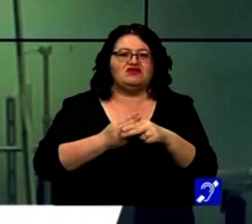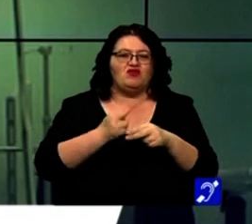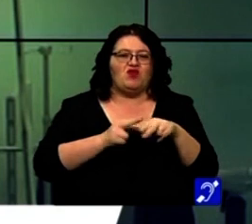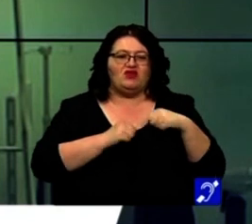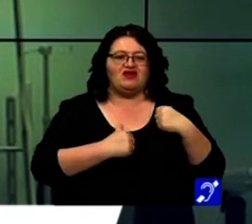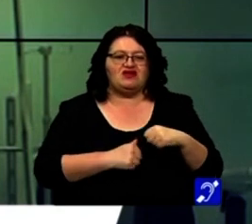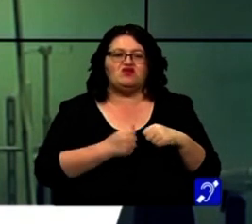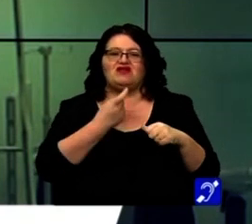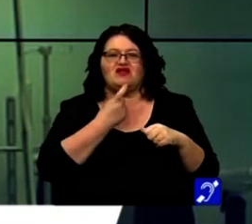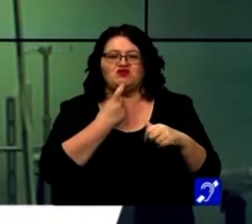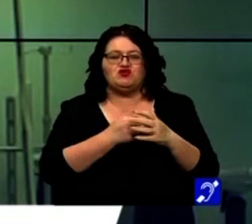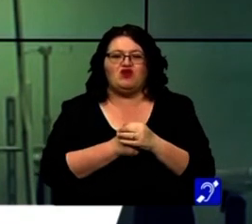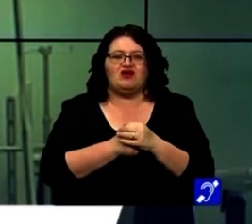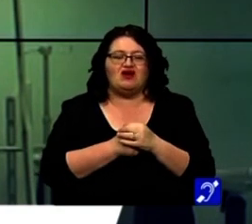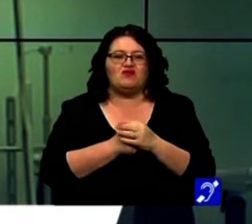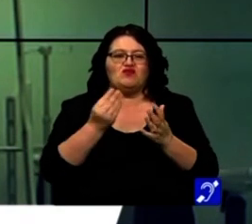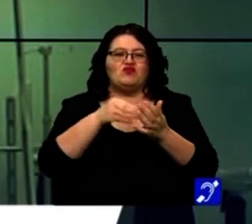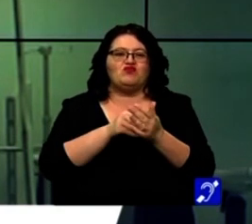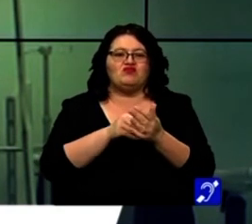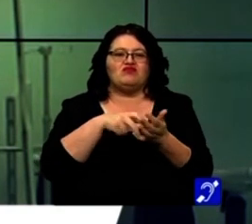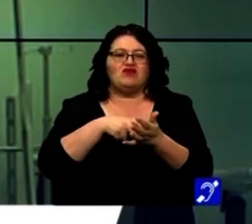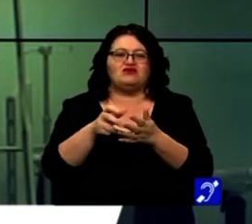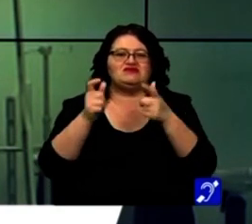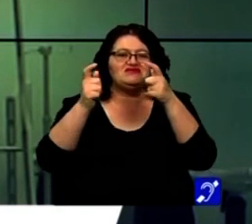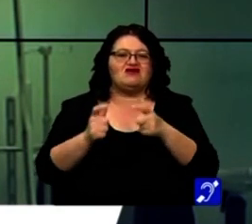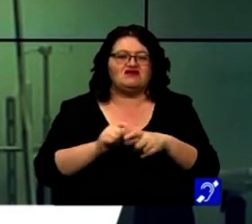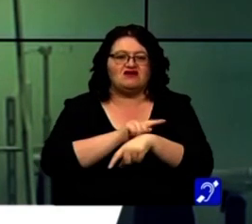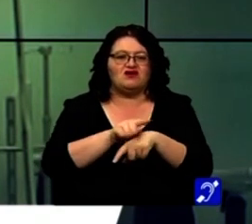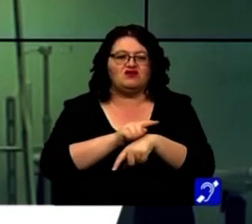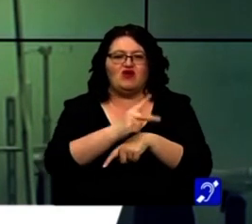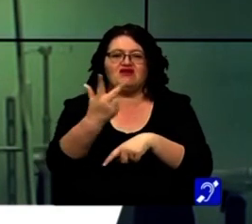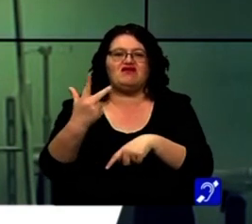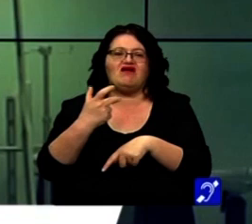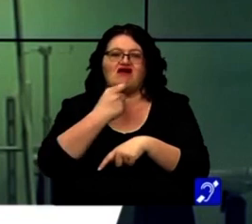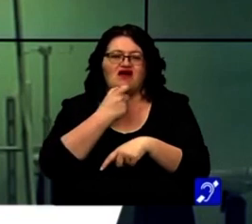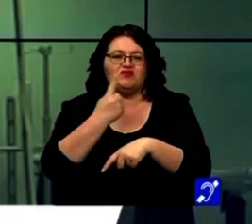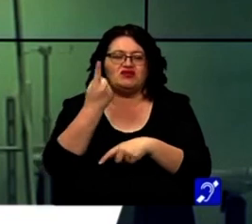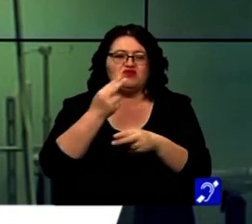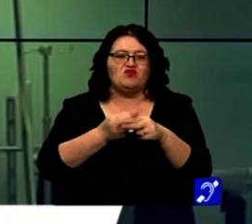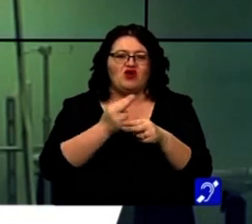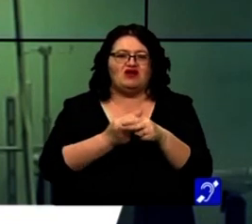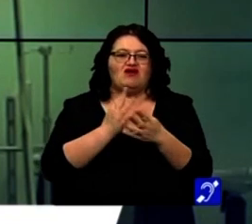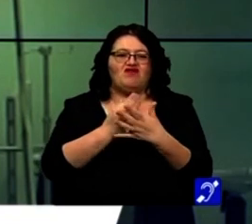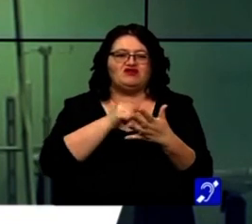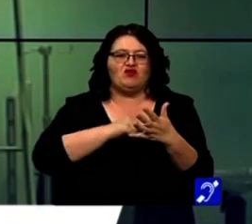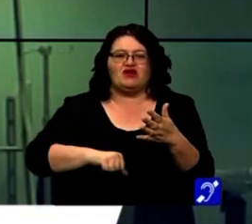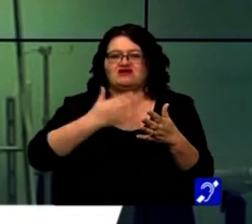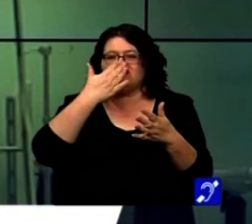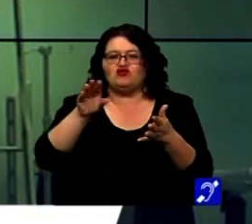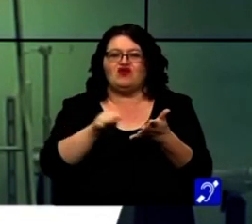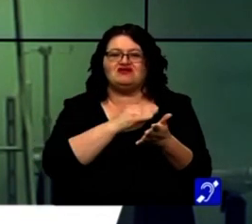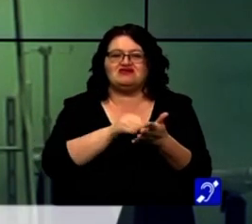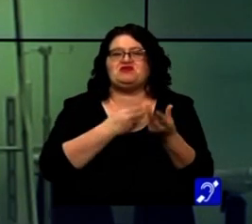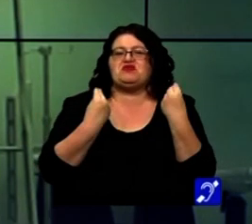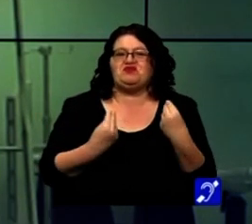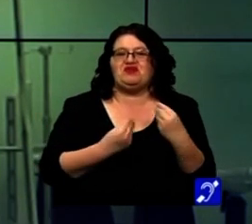Cardiovasculare de la Timișoara. Punerea pe picioarea secției a durat 3 ani, iar primii pacienți au fost operați deja și se simt